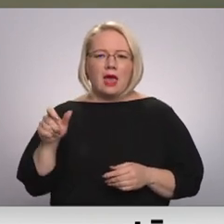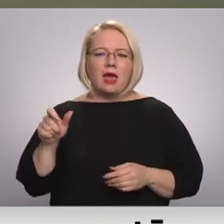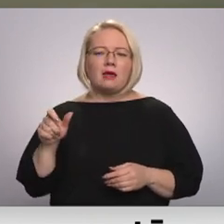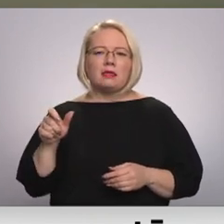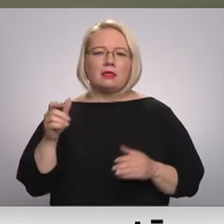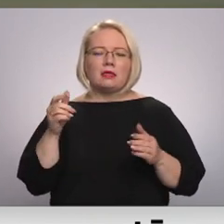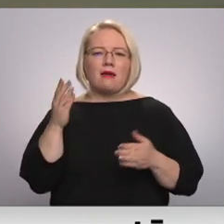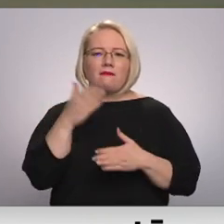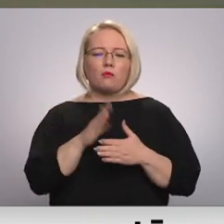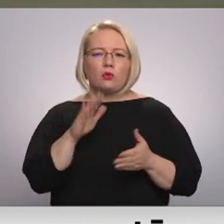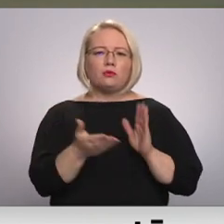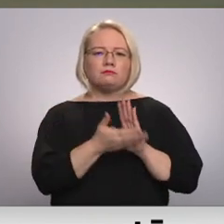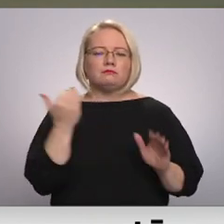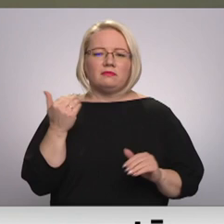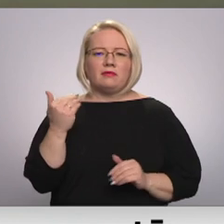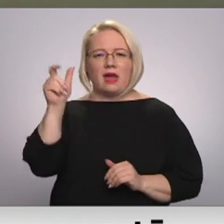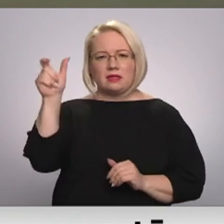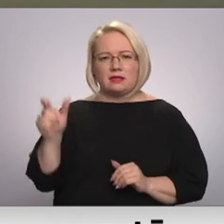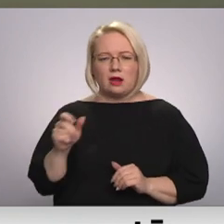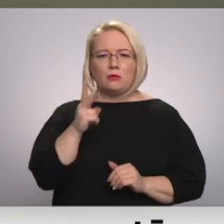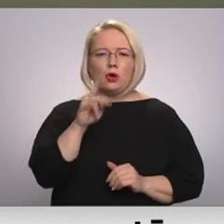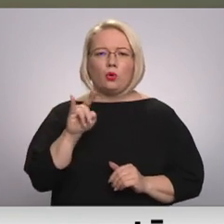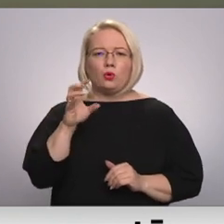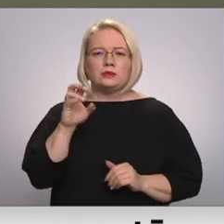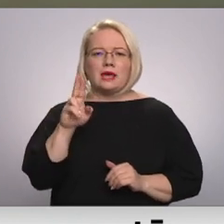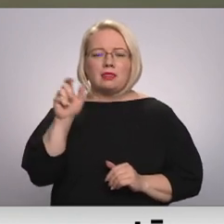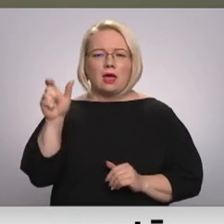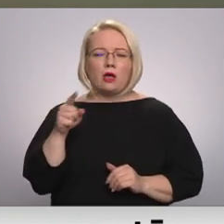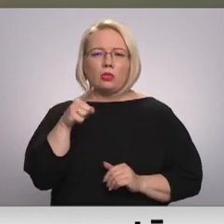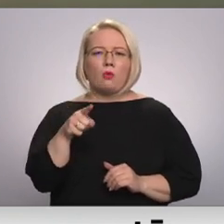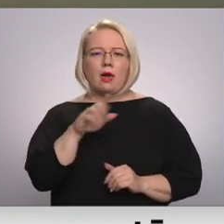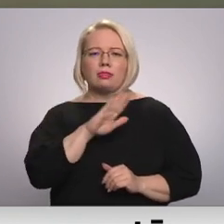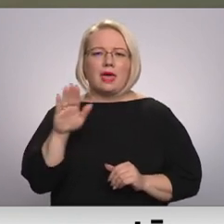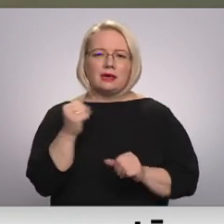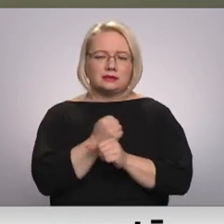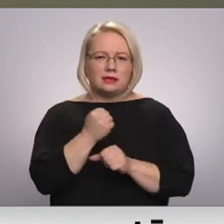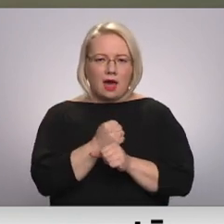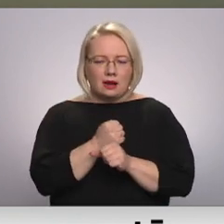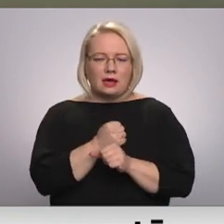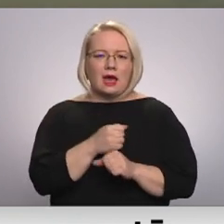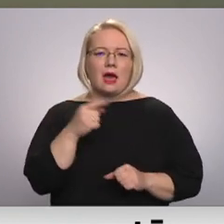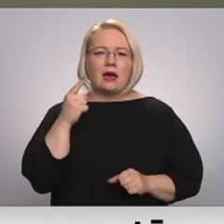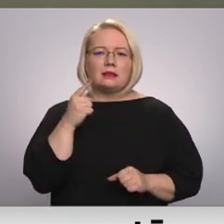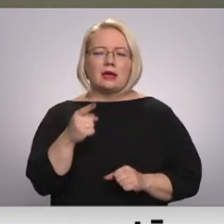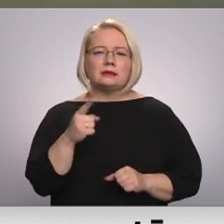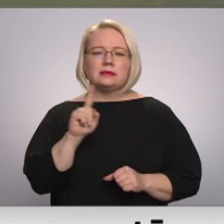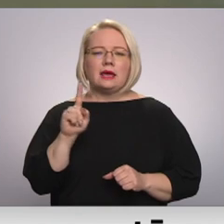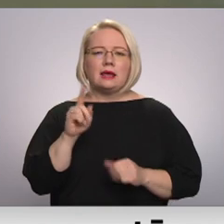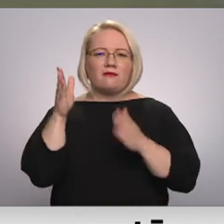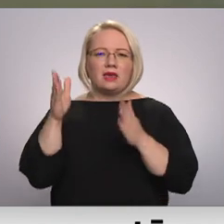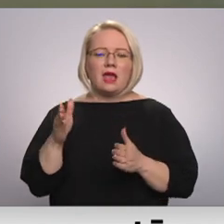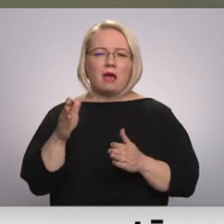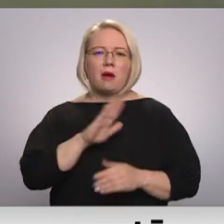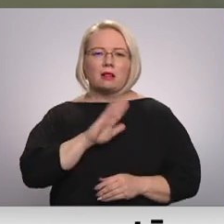kandidatotu. To, kā Ierena Kucinā to nav izdarījis, es domāju, ka tas drīz liecina viņa par labu, tas